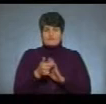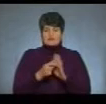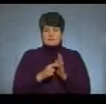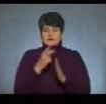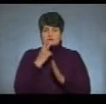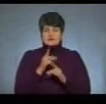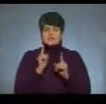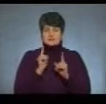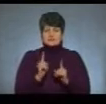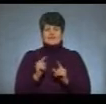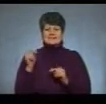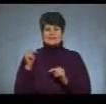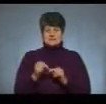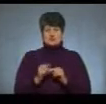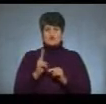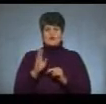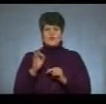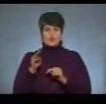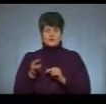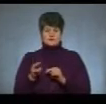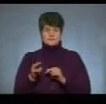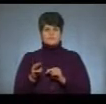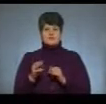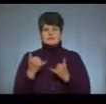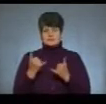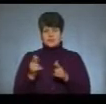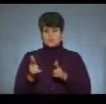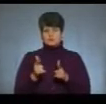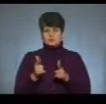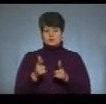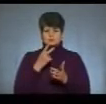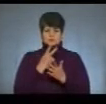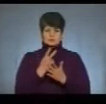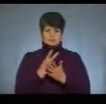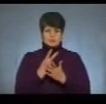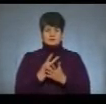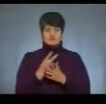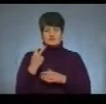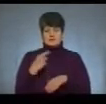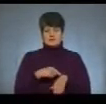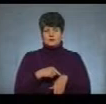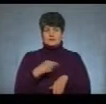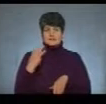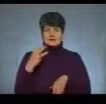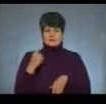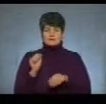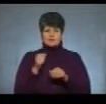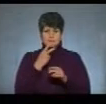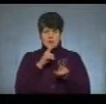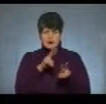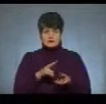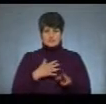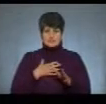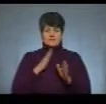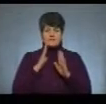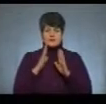лише тисячу квот. І, власне, зараз цей коментар готується до ефіру. Ми покажемо вам його о 20.30. Також ви можете переглянути його на нашій